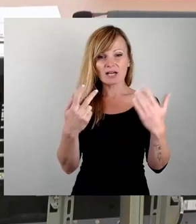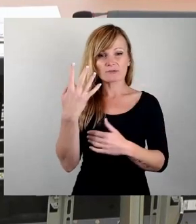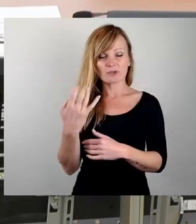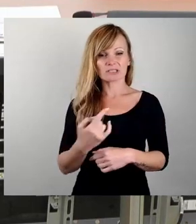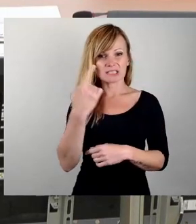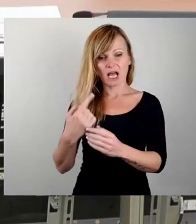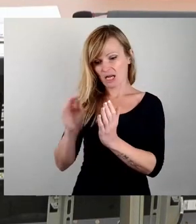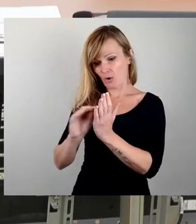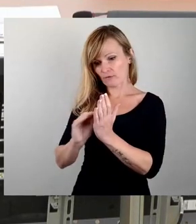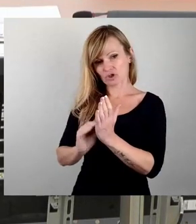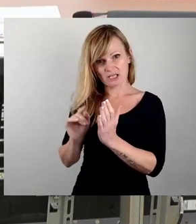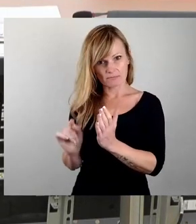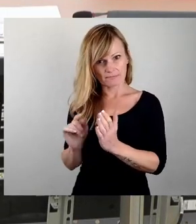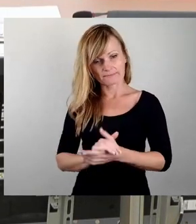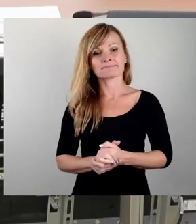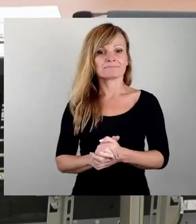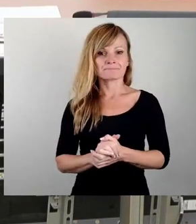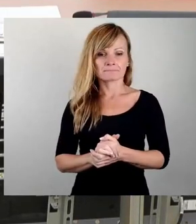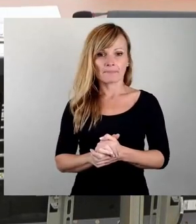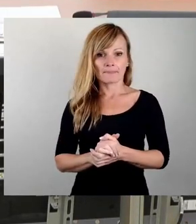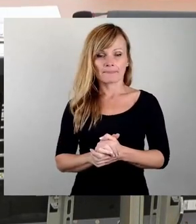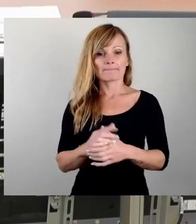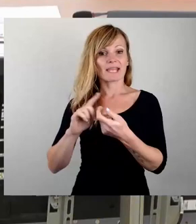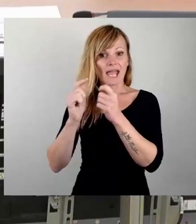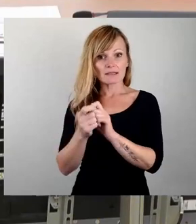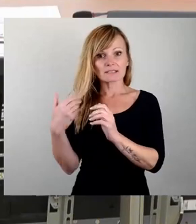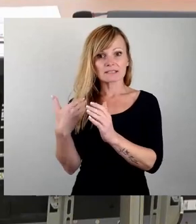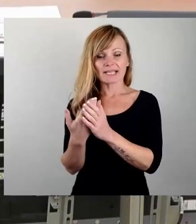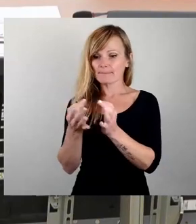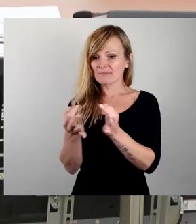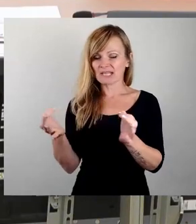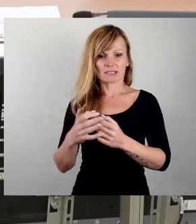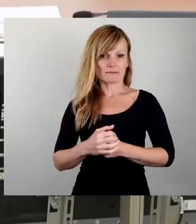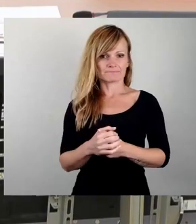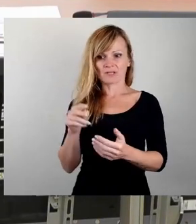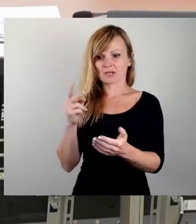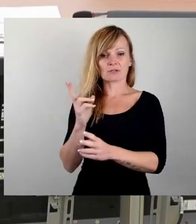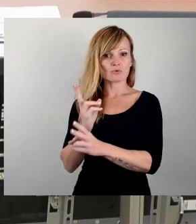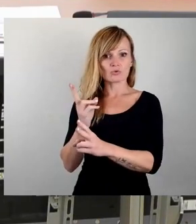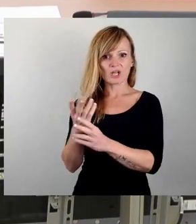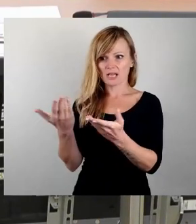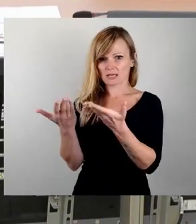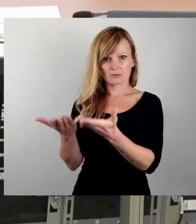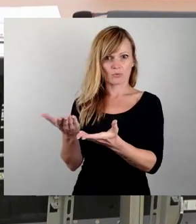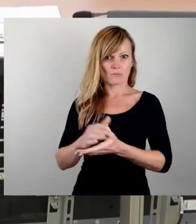gebracht worden. Geändert hat sich seitdem nichts. Der Zustand ist noch immer derselbige.